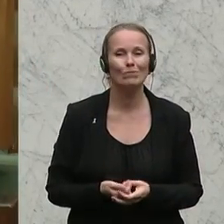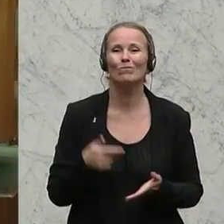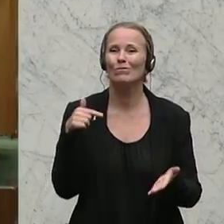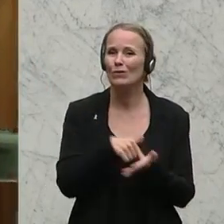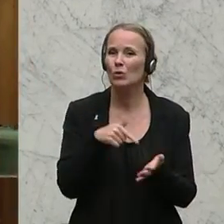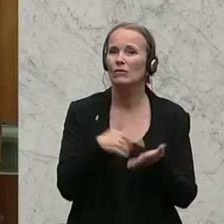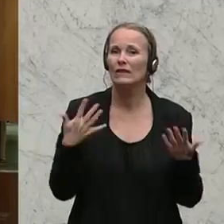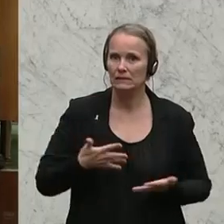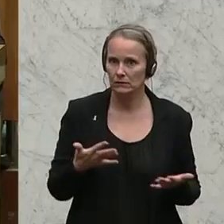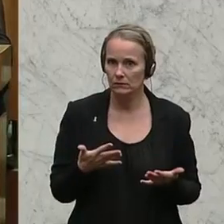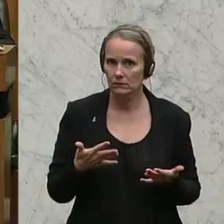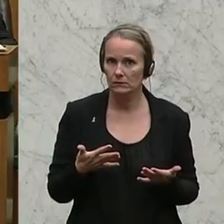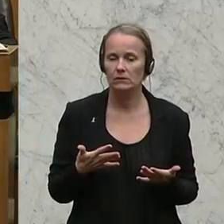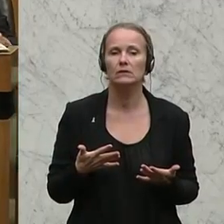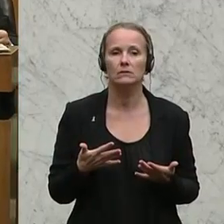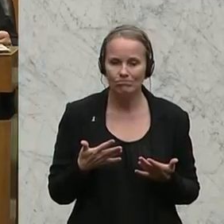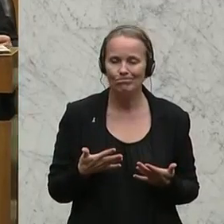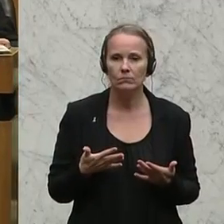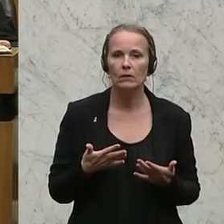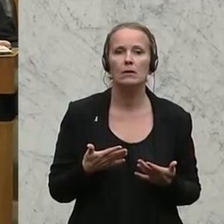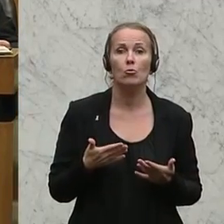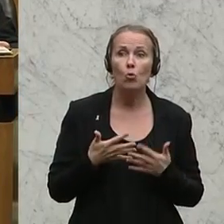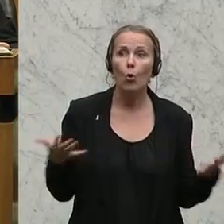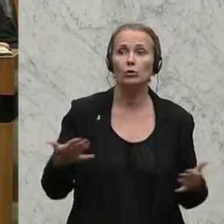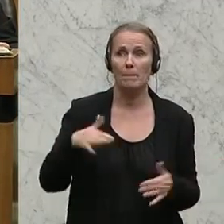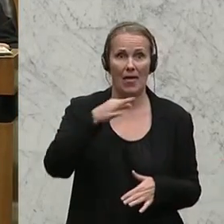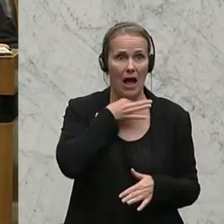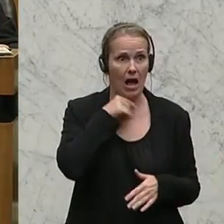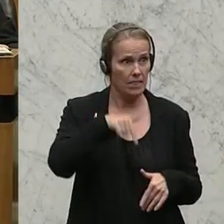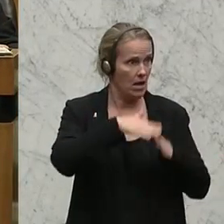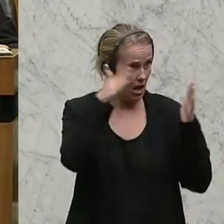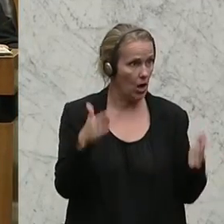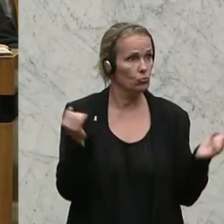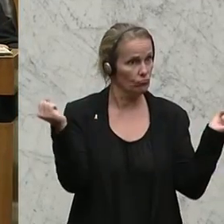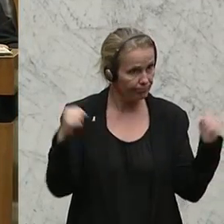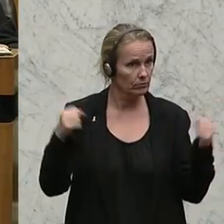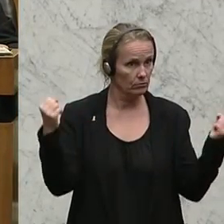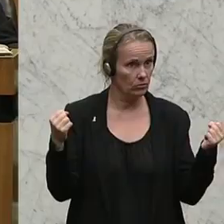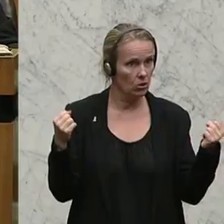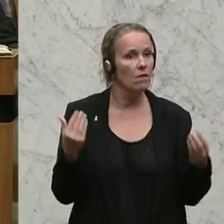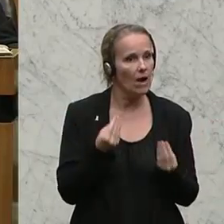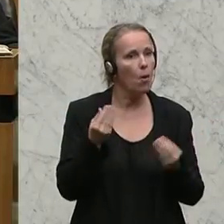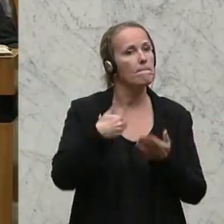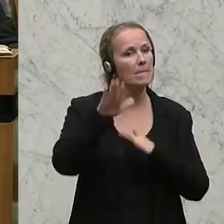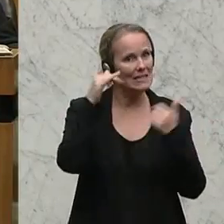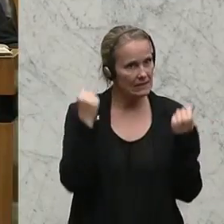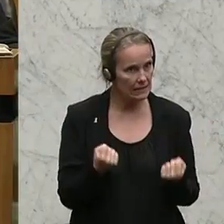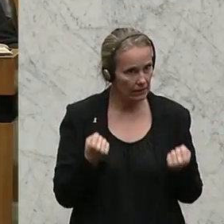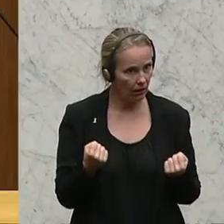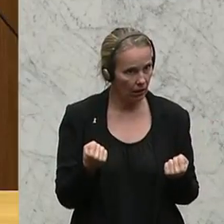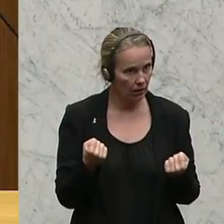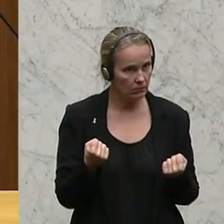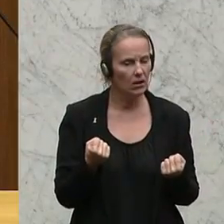es geht darum, dass wir letztlich mit einer großen Mehrheit dieses Gesetz im Haus beschließen, weil es für mehr Sicherheit sorgt